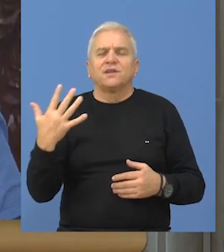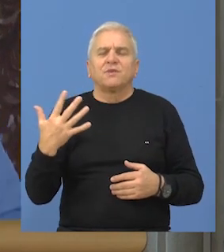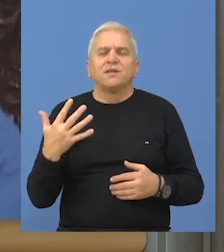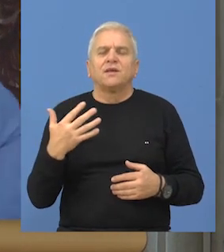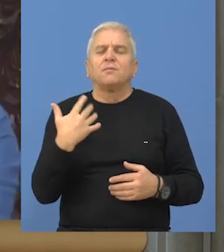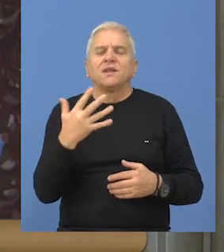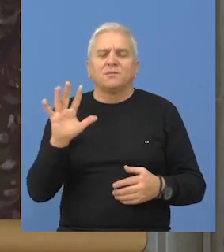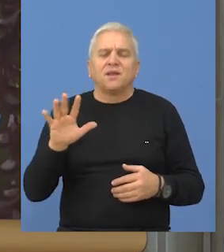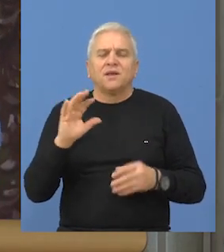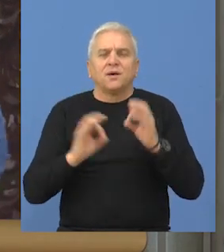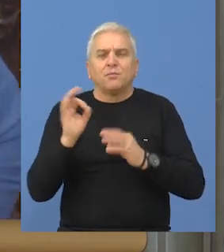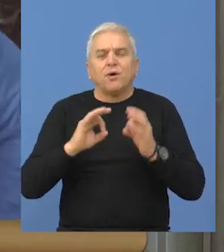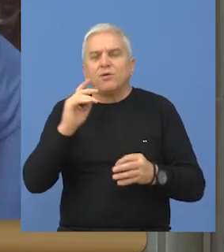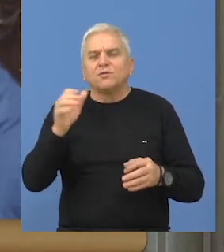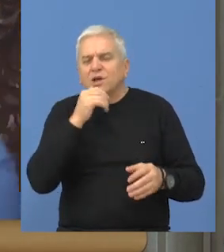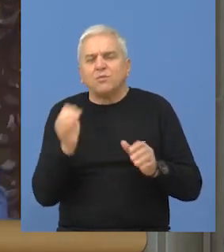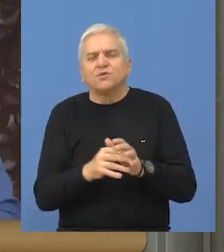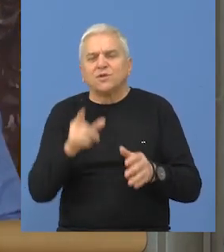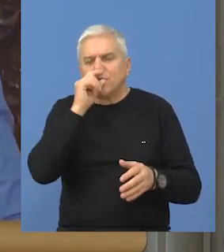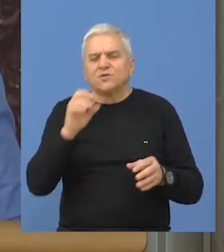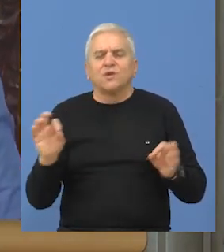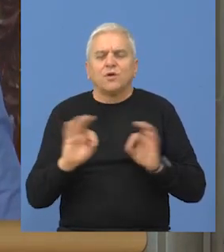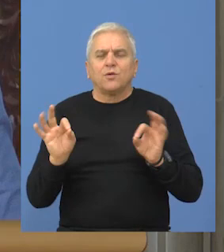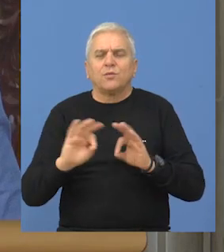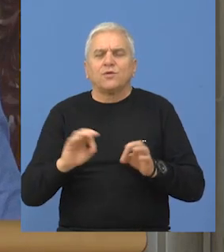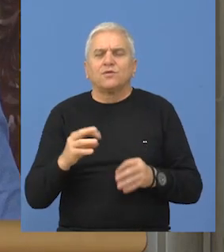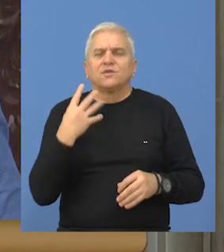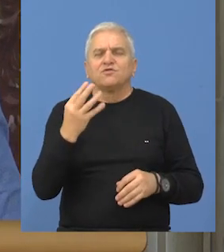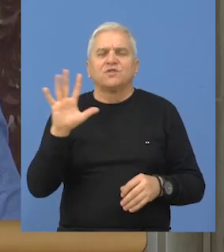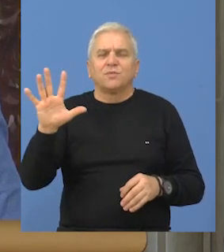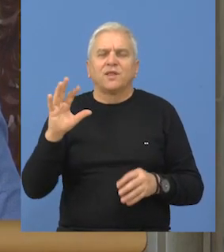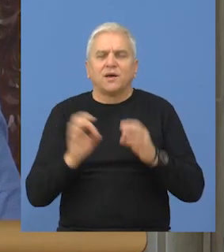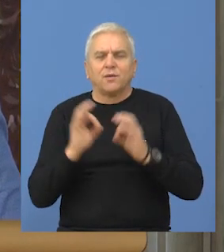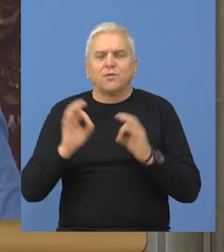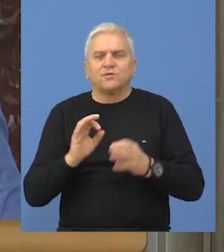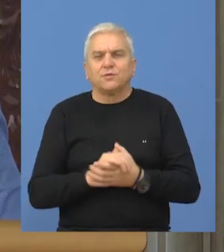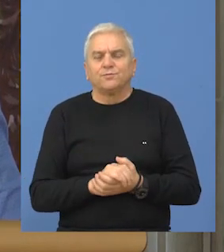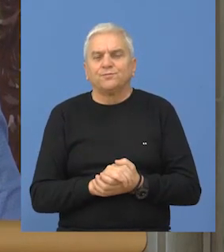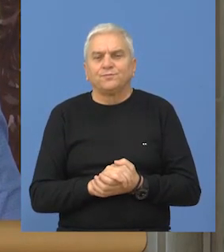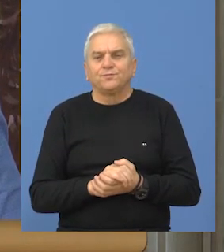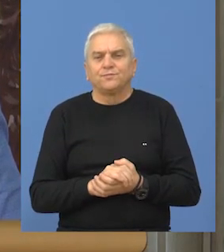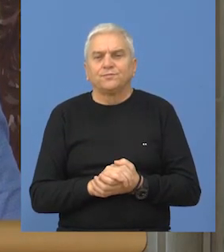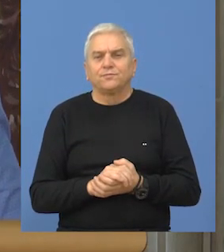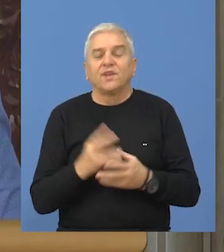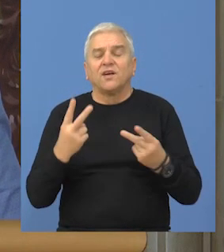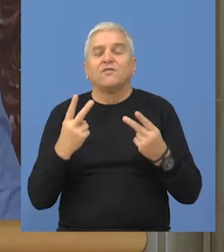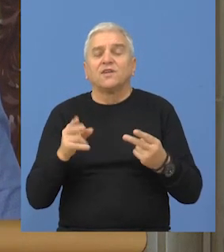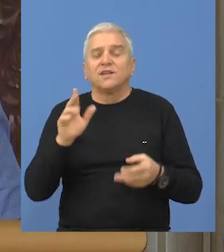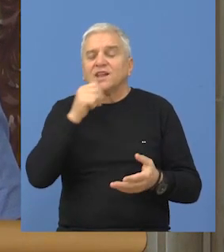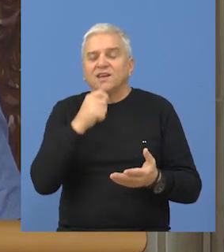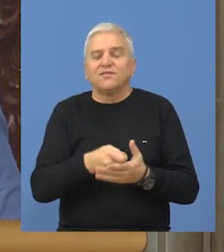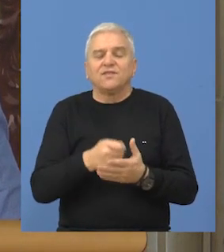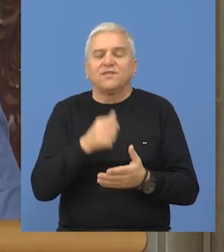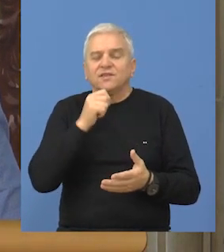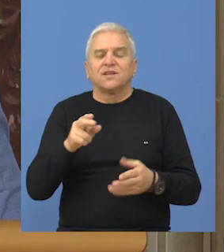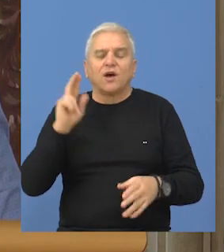55%, a budžet opštine obezbeđuje negde oko 45%. Vrednost